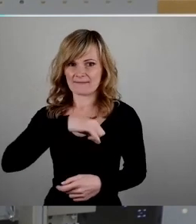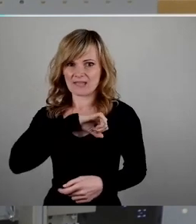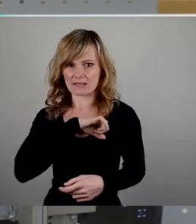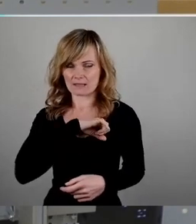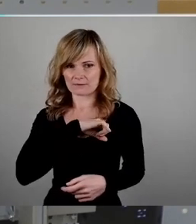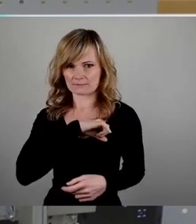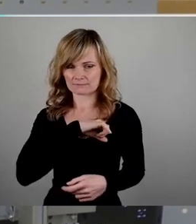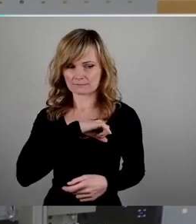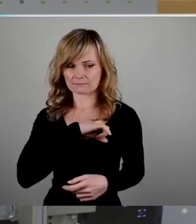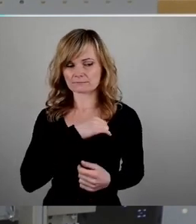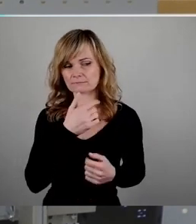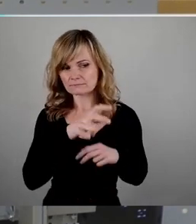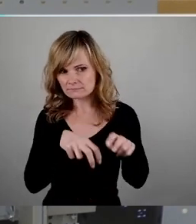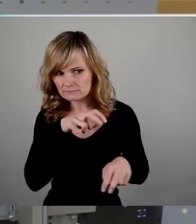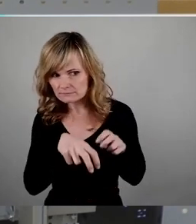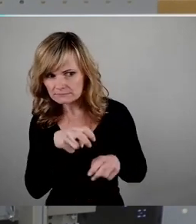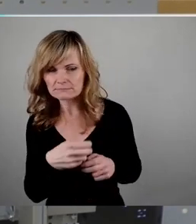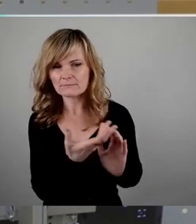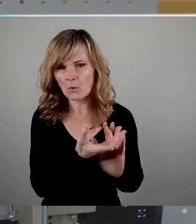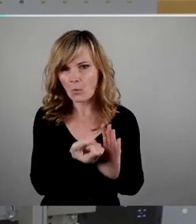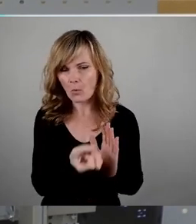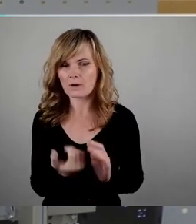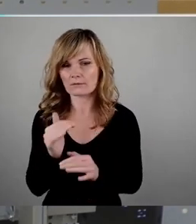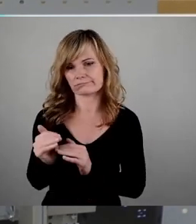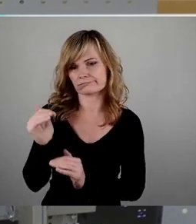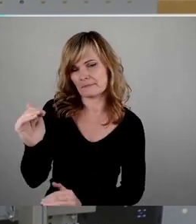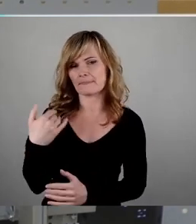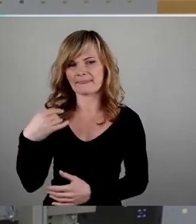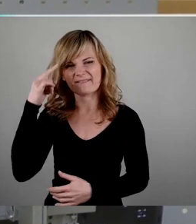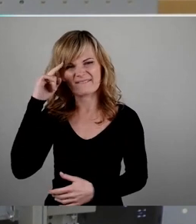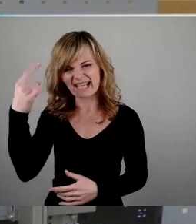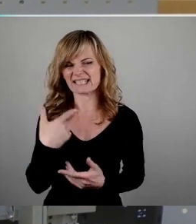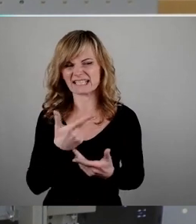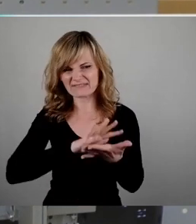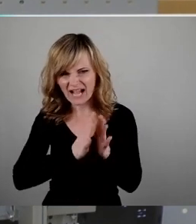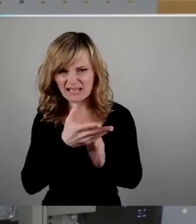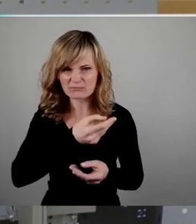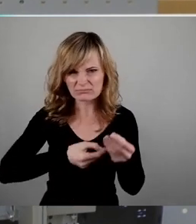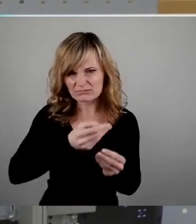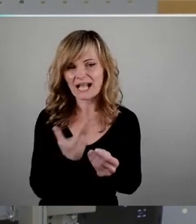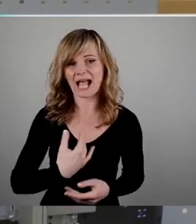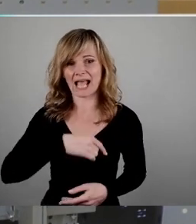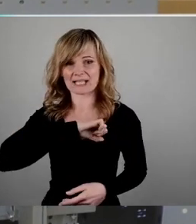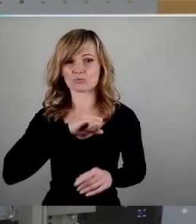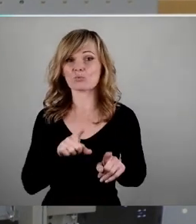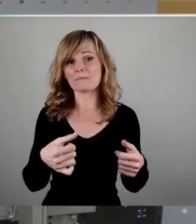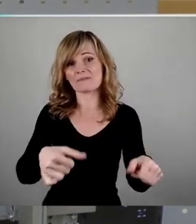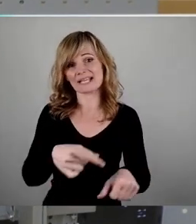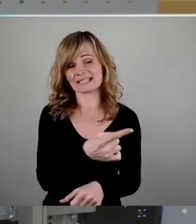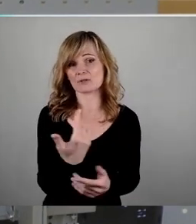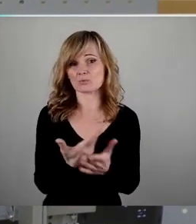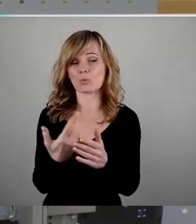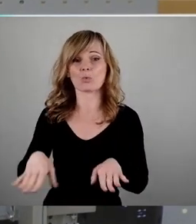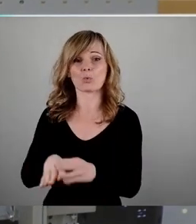Ich weiß nicht, wie intensiv mit ihm verhandelt worden ist. Eigentum verpflichtet. So steht es im Grundgesetz. Und vielleicht könnte man dort auf der